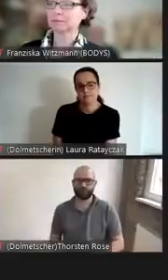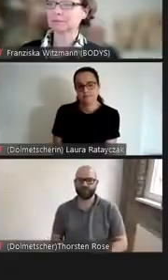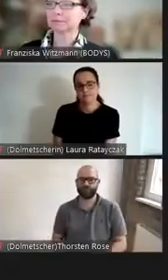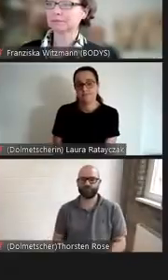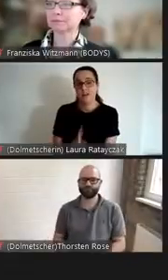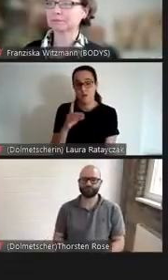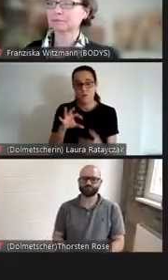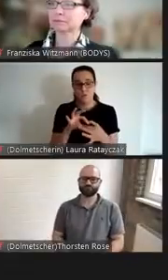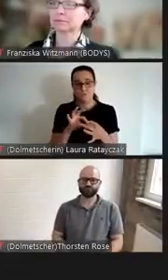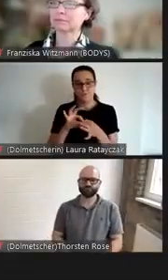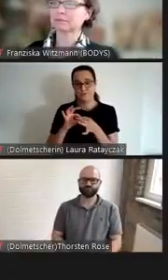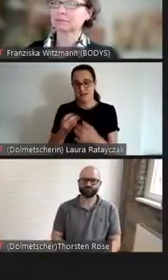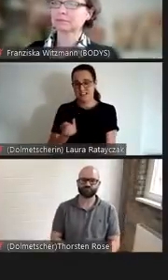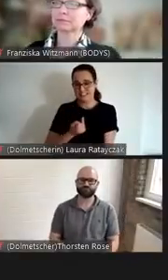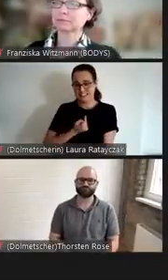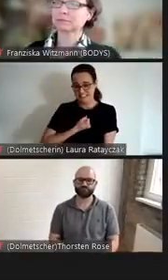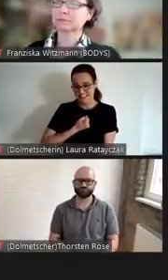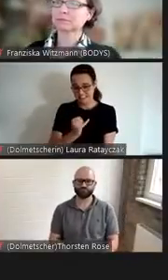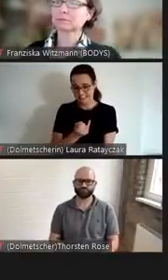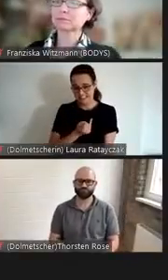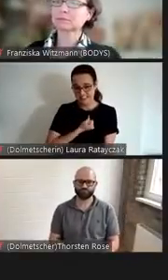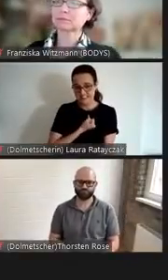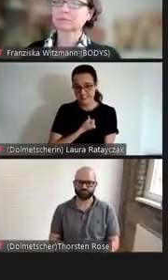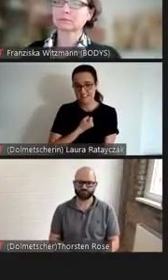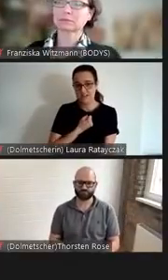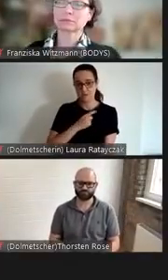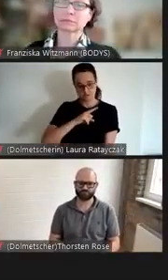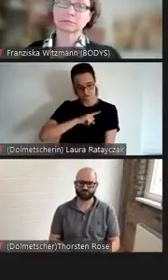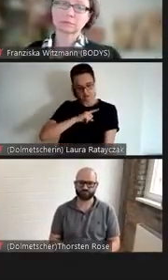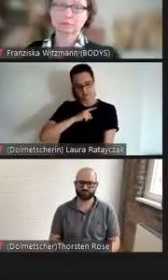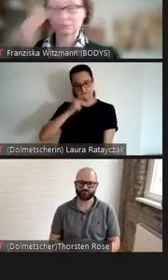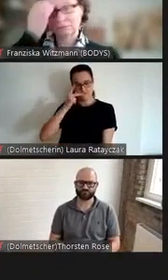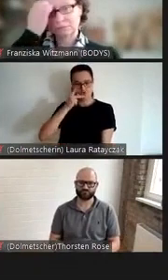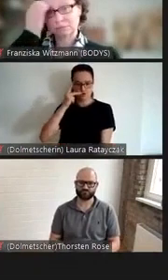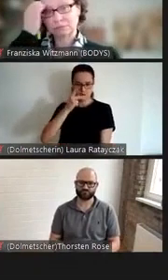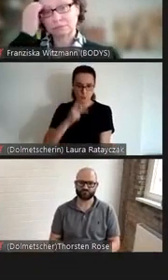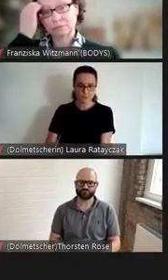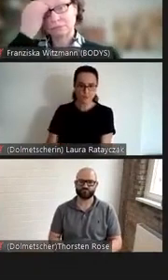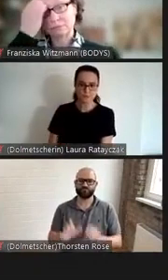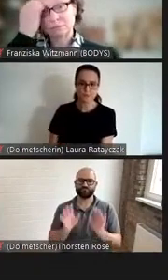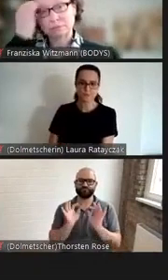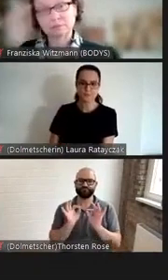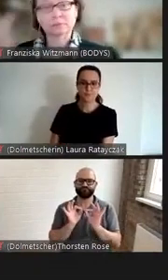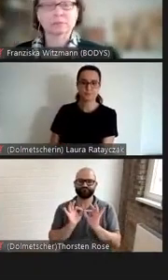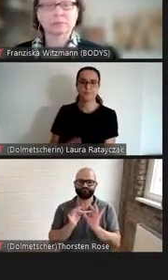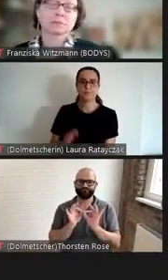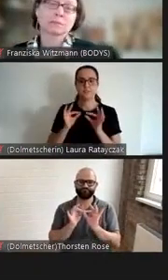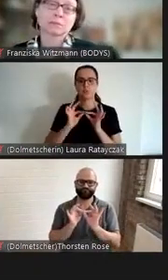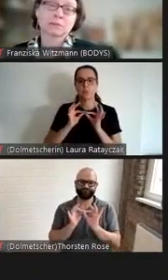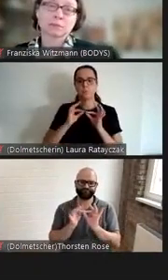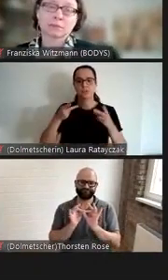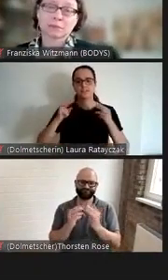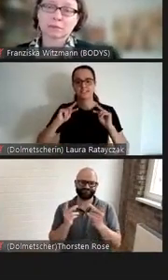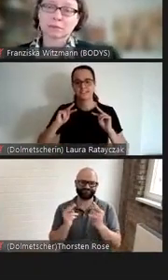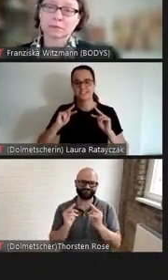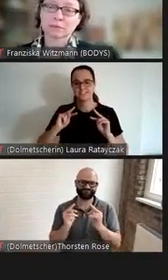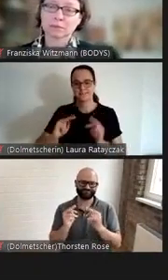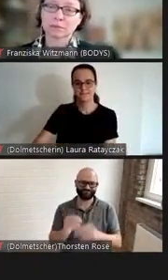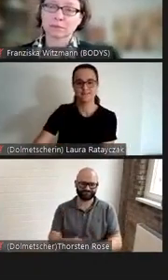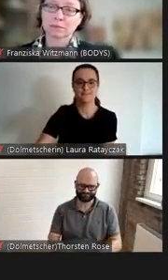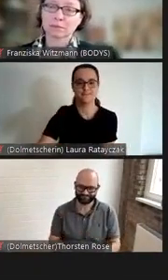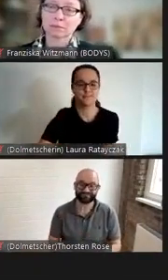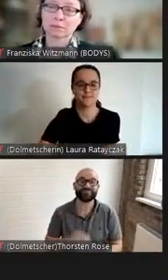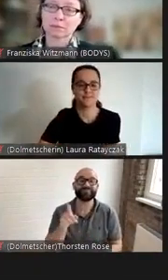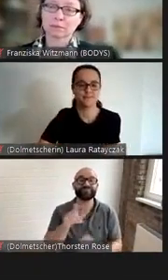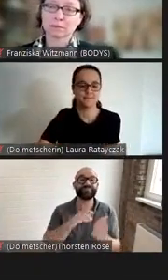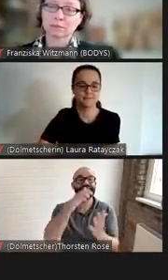Identität und Selbstverständigung Tatsächlich ist es ein Text der weitaus